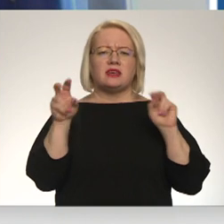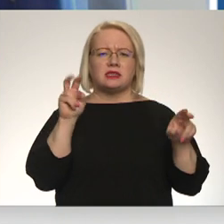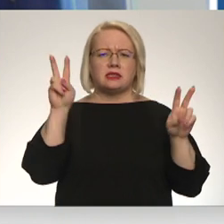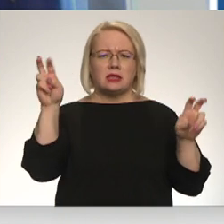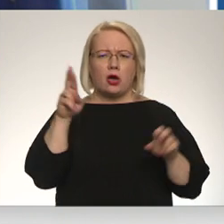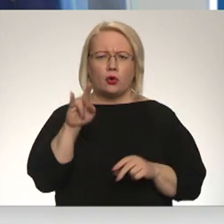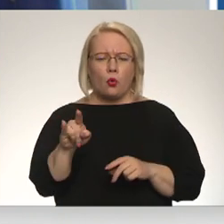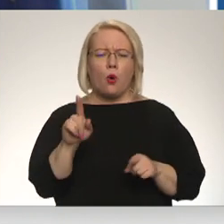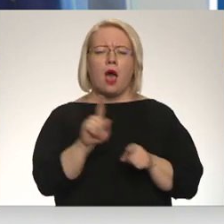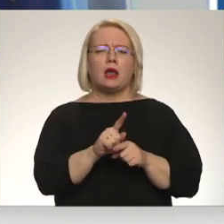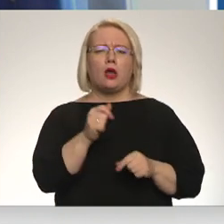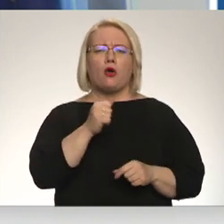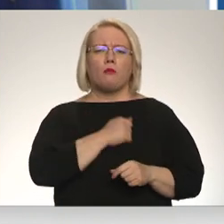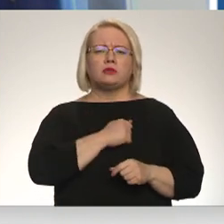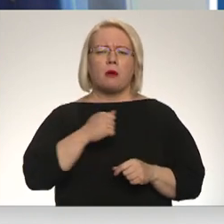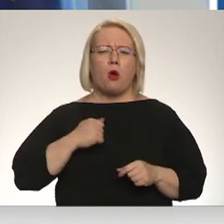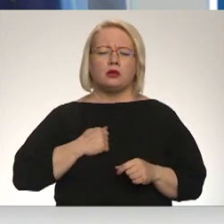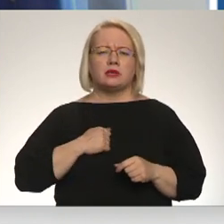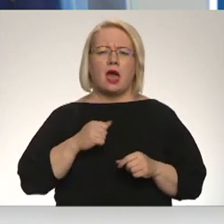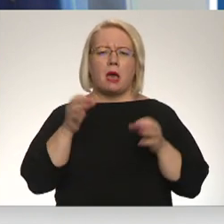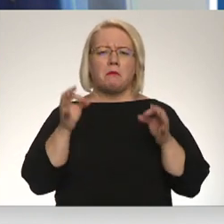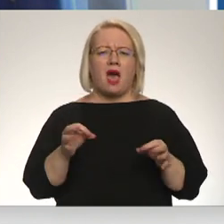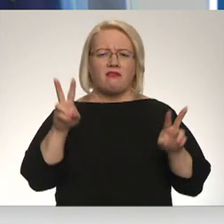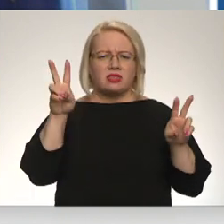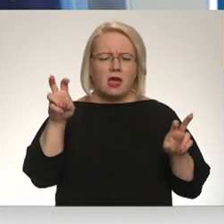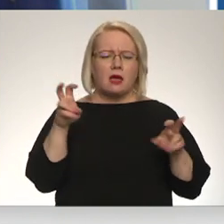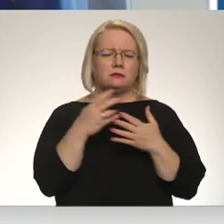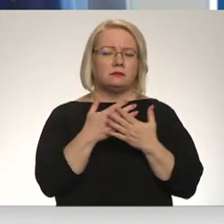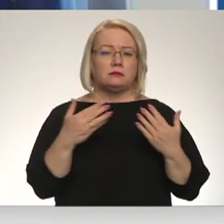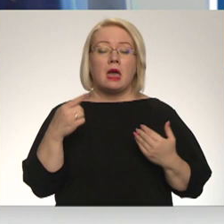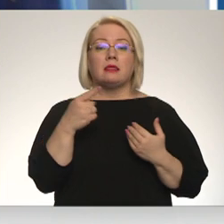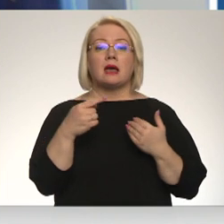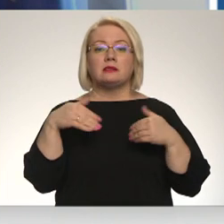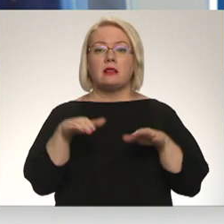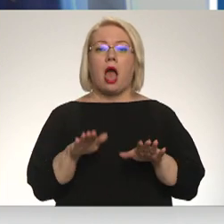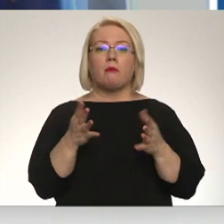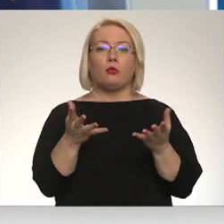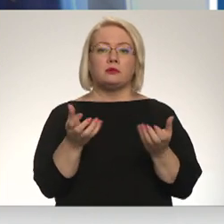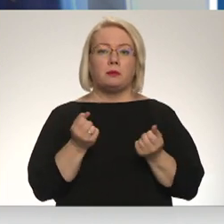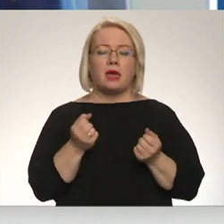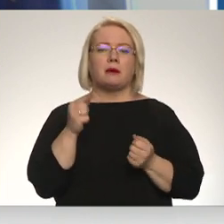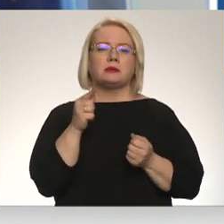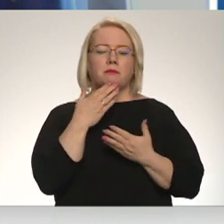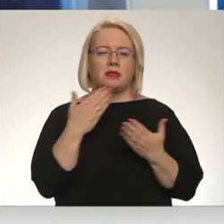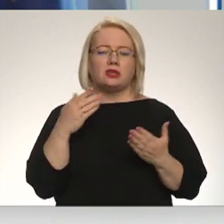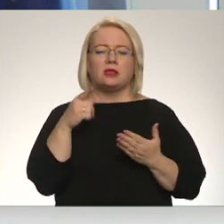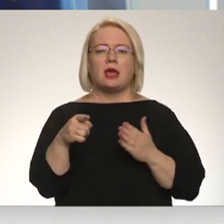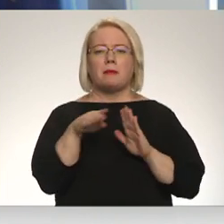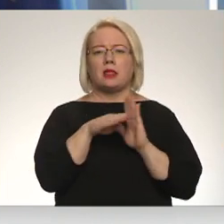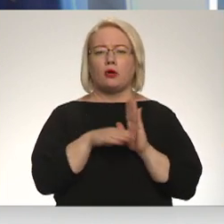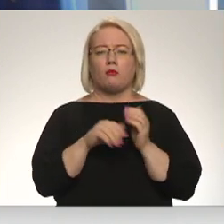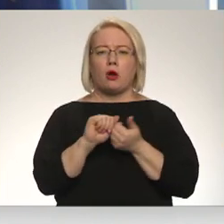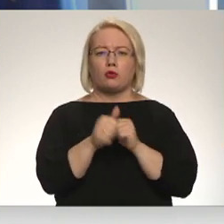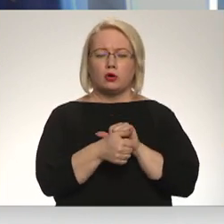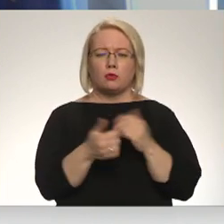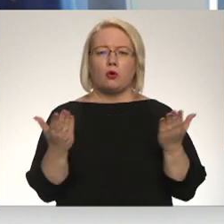konsumaļskajā pravda. Tātad šis lēmums ir pieņēmts pateicoties tiem likuma grozījumiem, kurus saimu